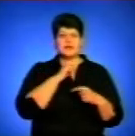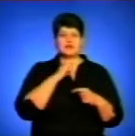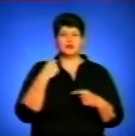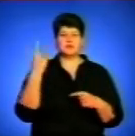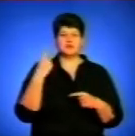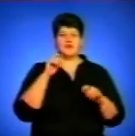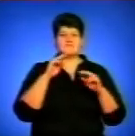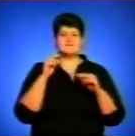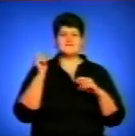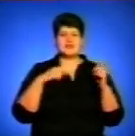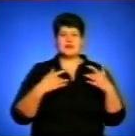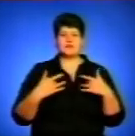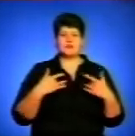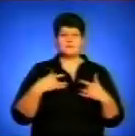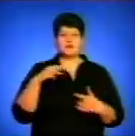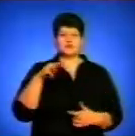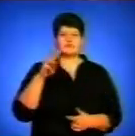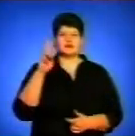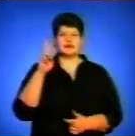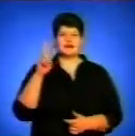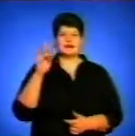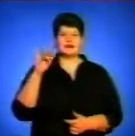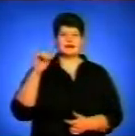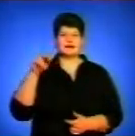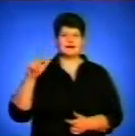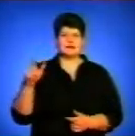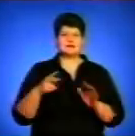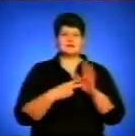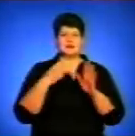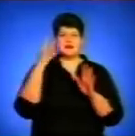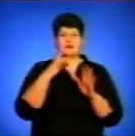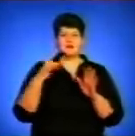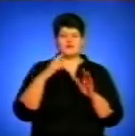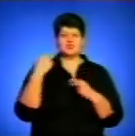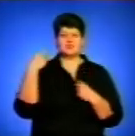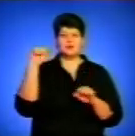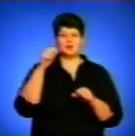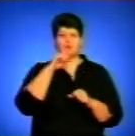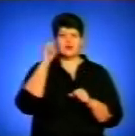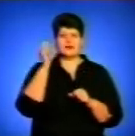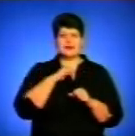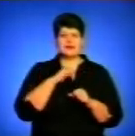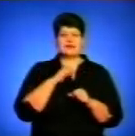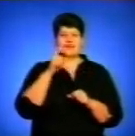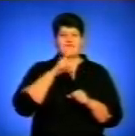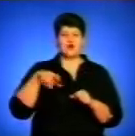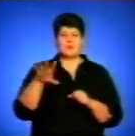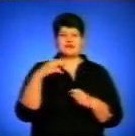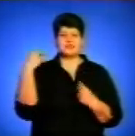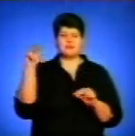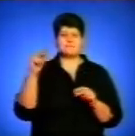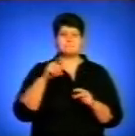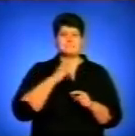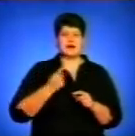обласної філармонії Мирослав Кріль, семиразовий чемпіон України, володар Кубка європейських чемпіонів, майстер